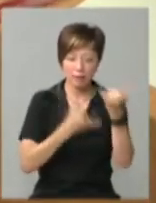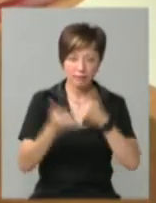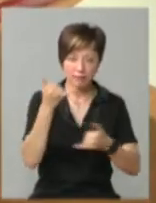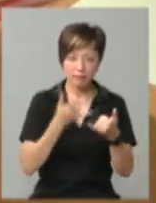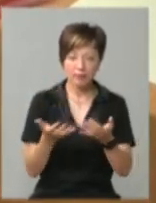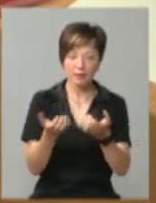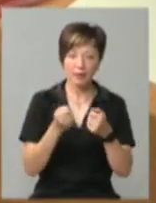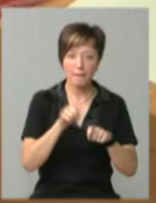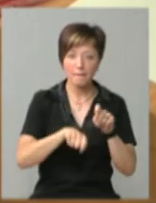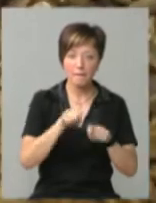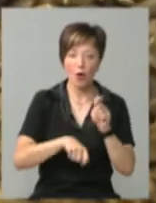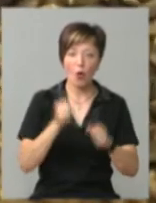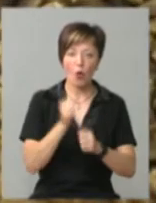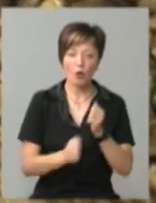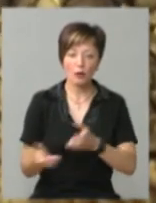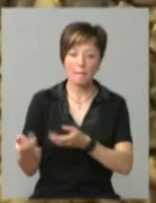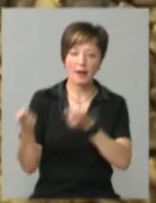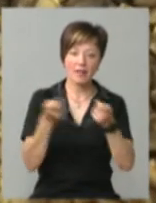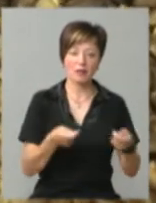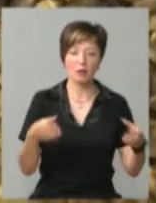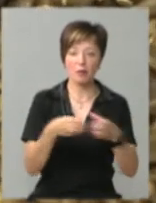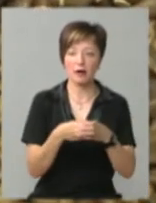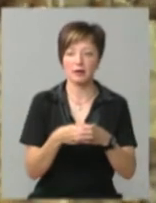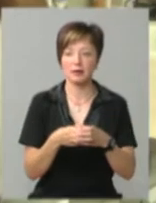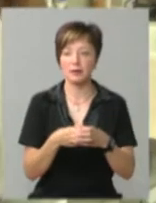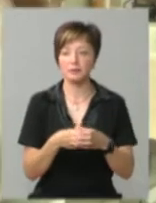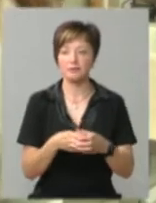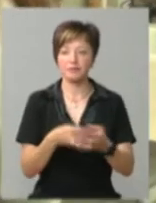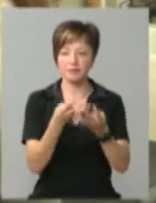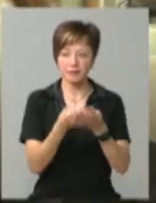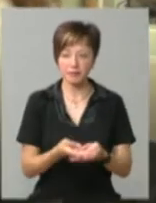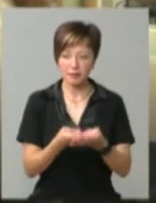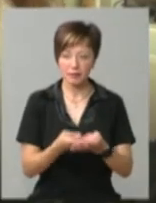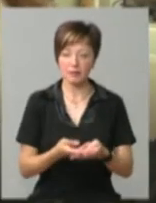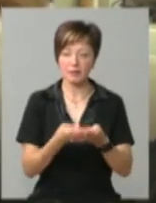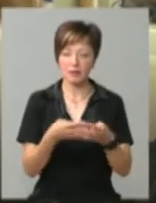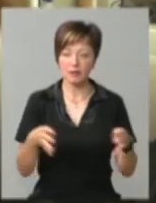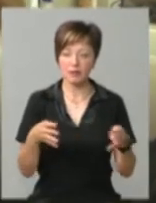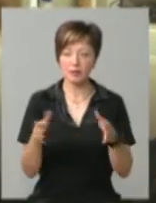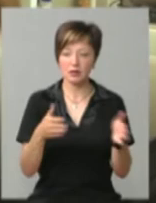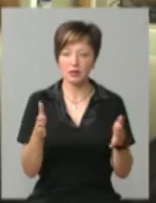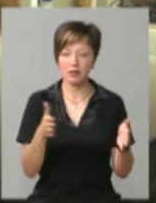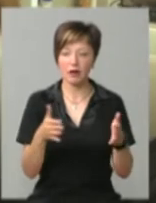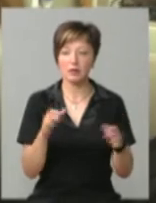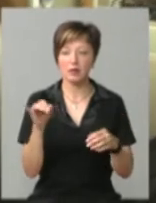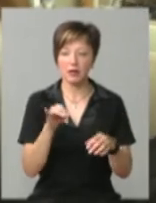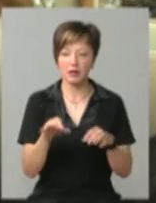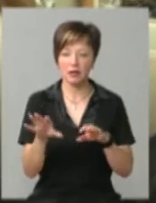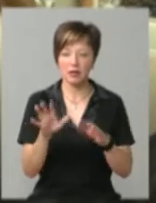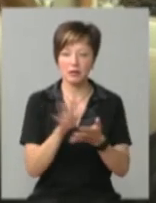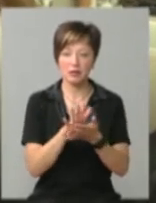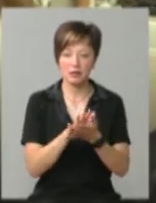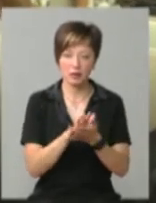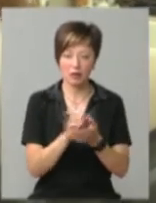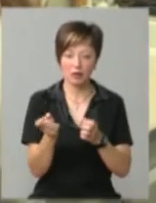аналізи проби з кожної, привезеної з поля партії. Беремо насито, пересіваємо його і відбираємо смітну